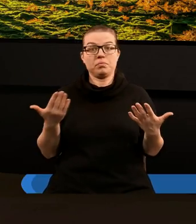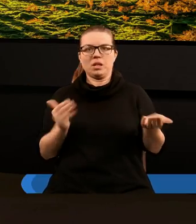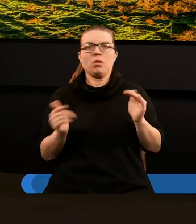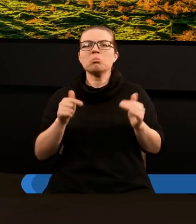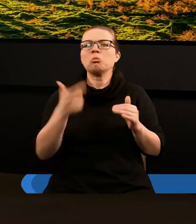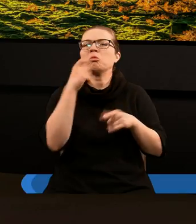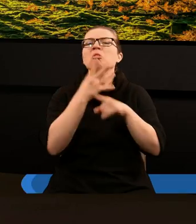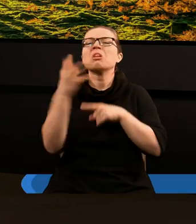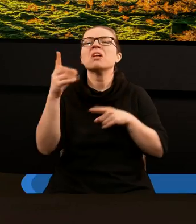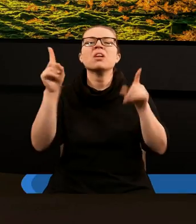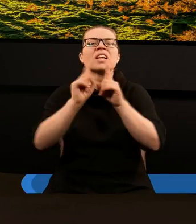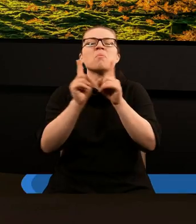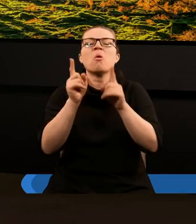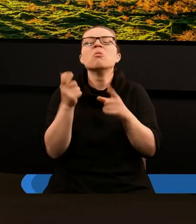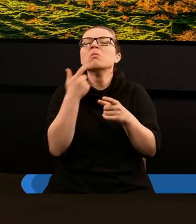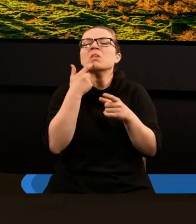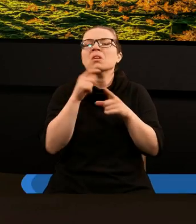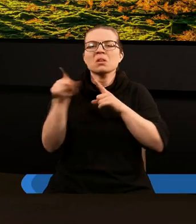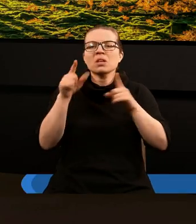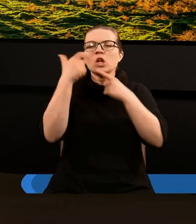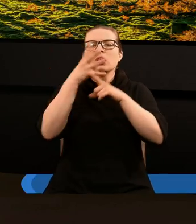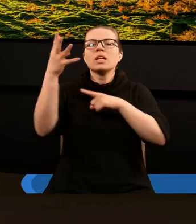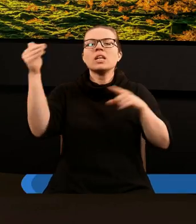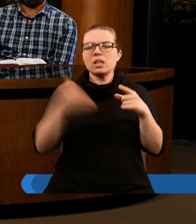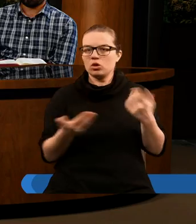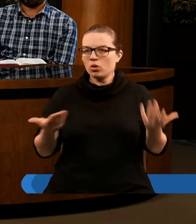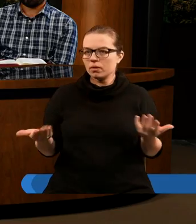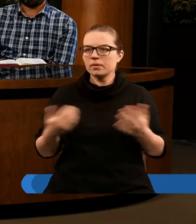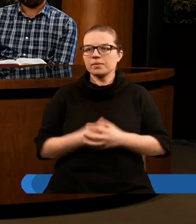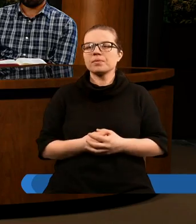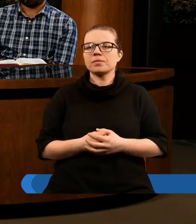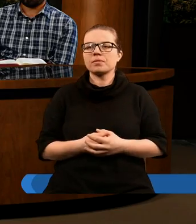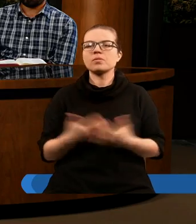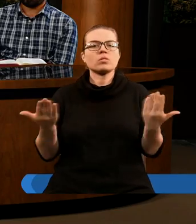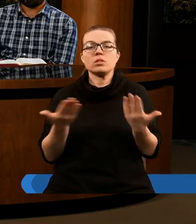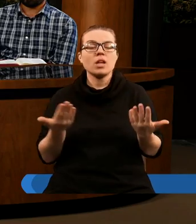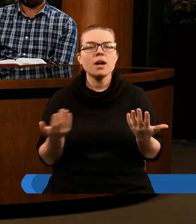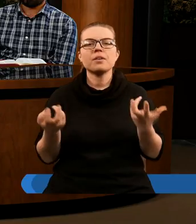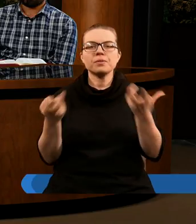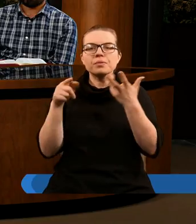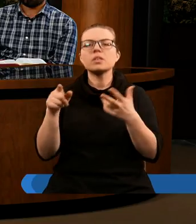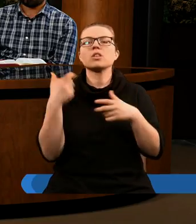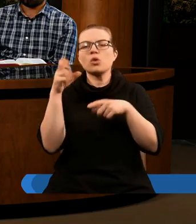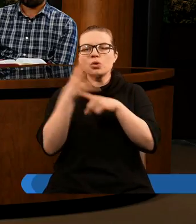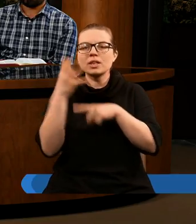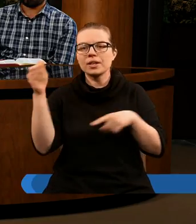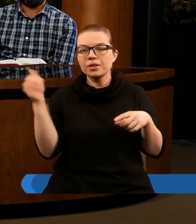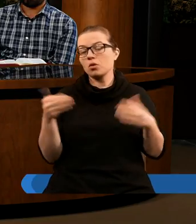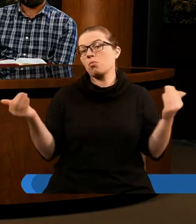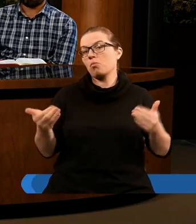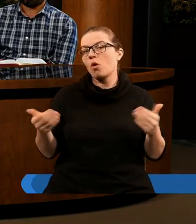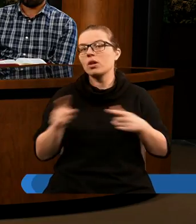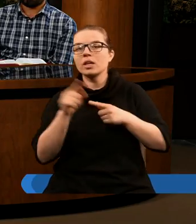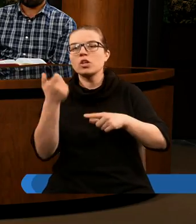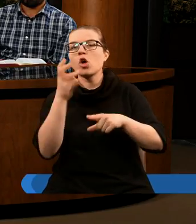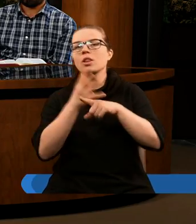rozumieć tą liczbę 144 tysiące? I gdzie szukać tych 144 tysięcy? Czy może